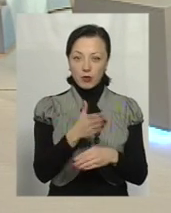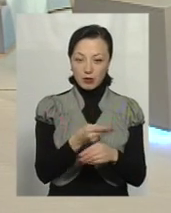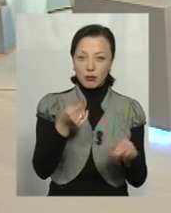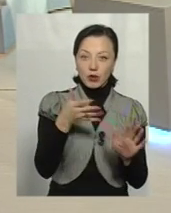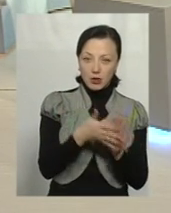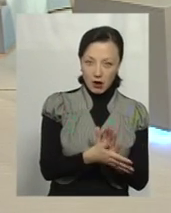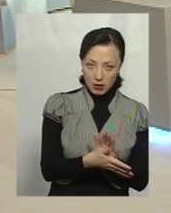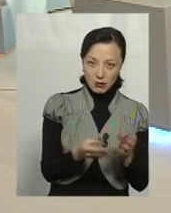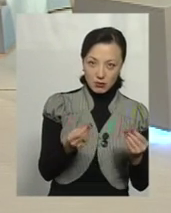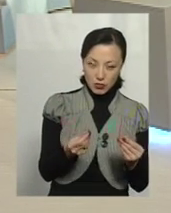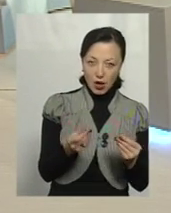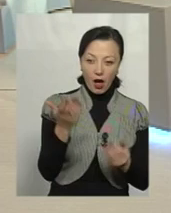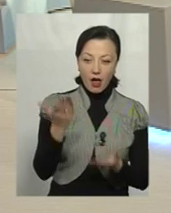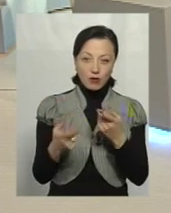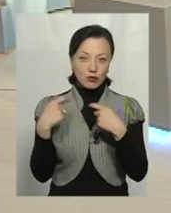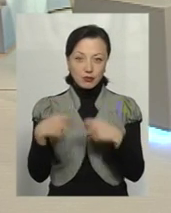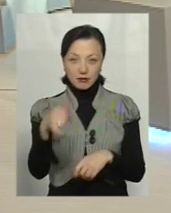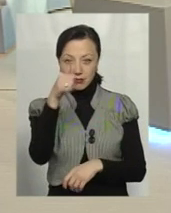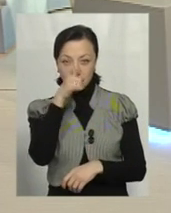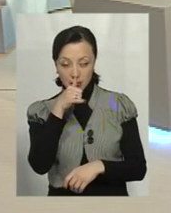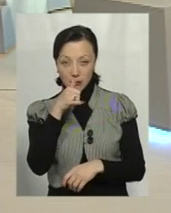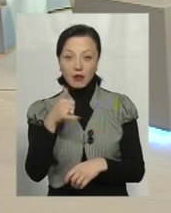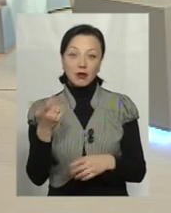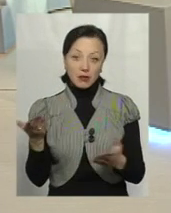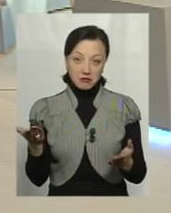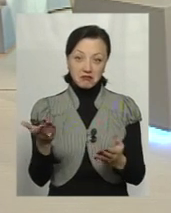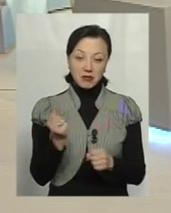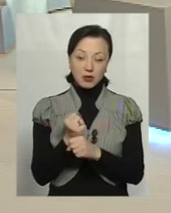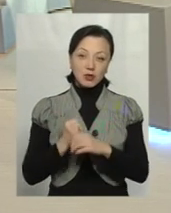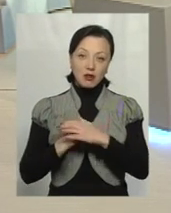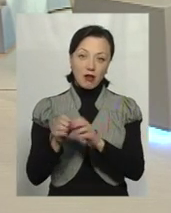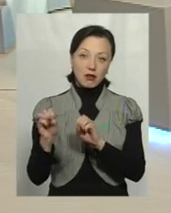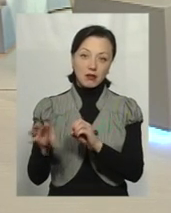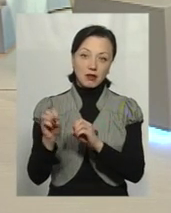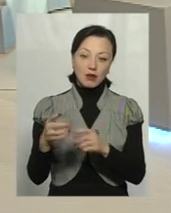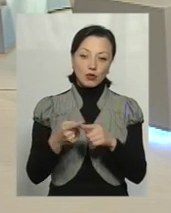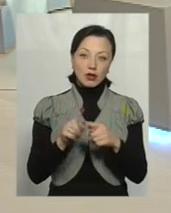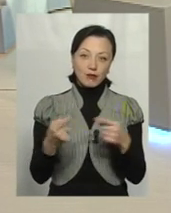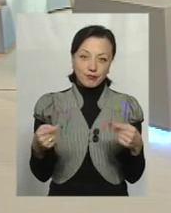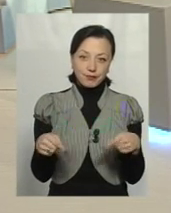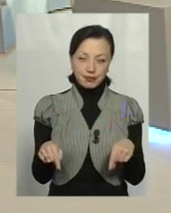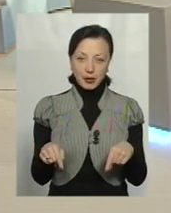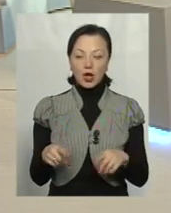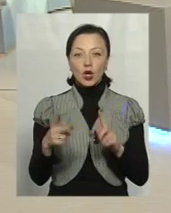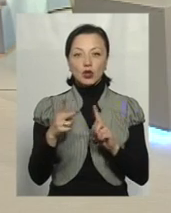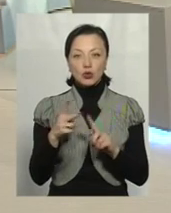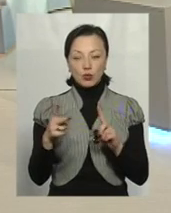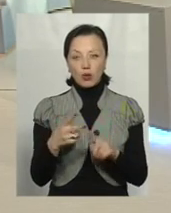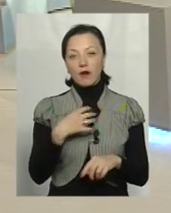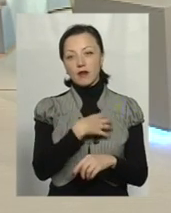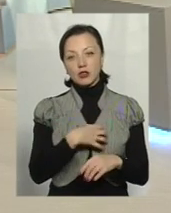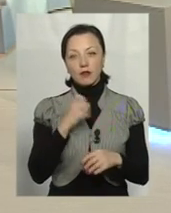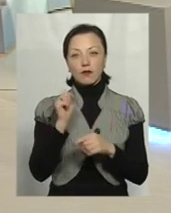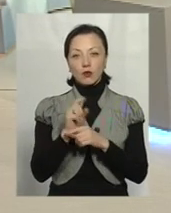вже потратили ресурси, а якщо воно не продається, працюєте на склад, ви вже йдете в мінусах. Тому друга, не менш важлива